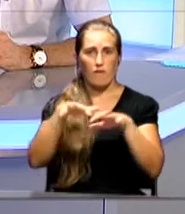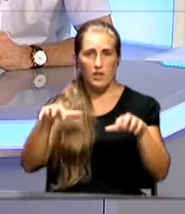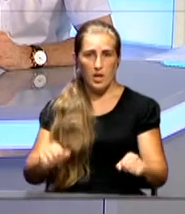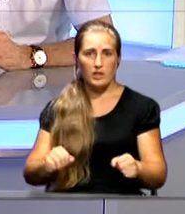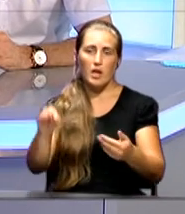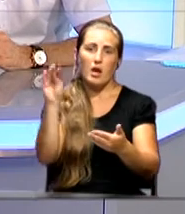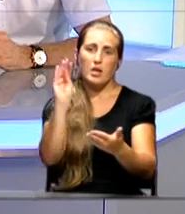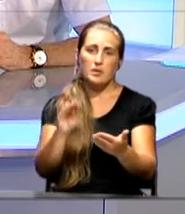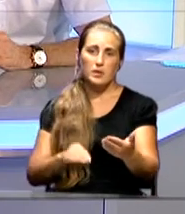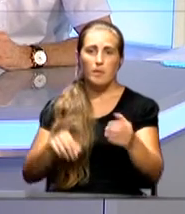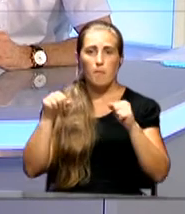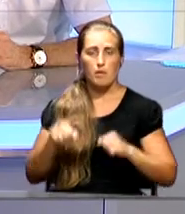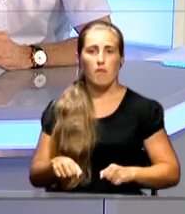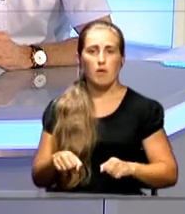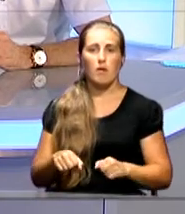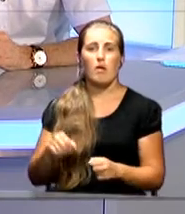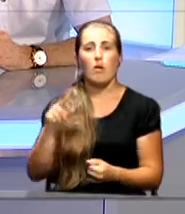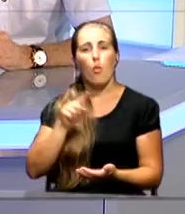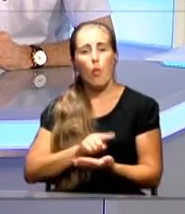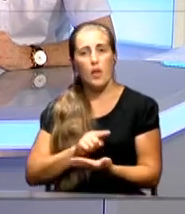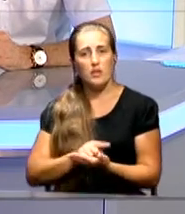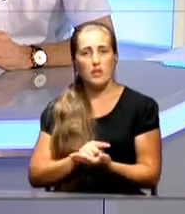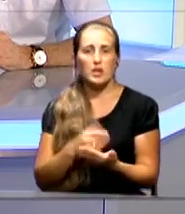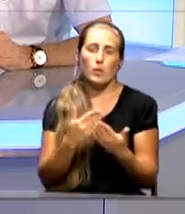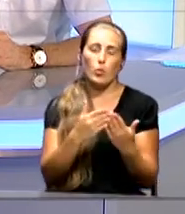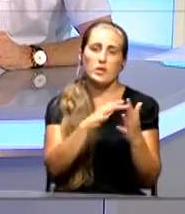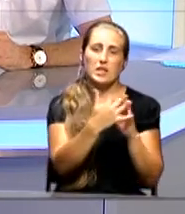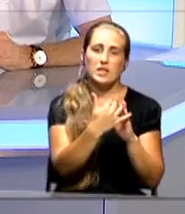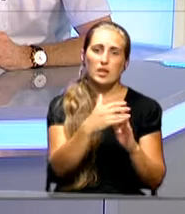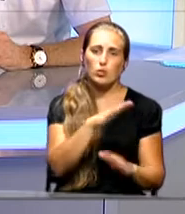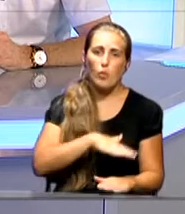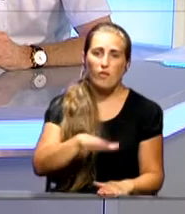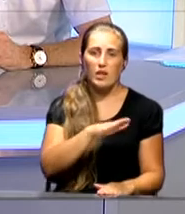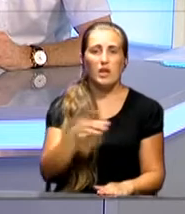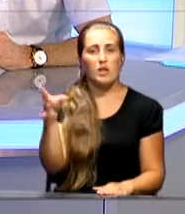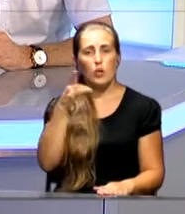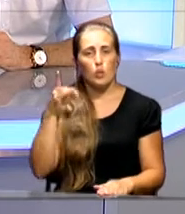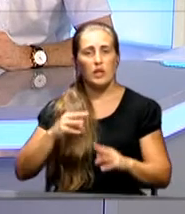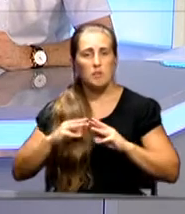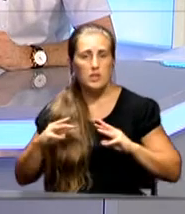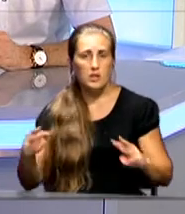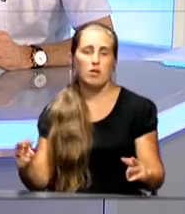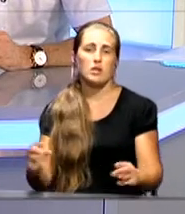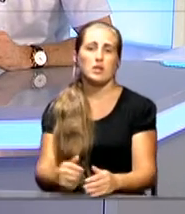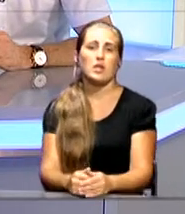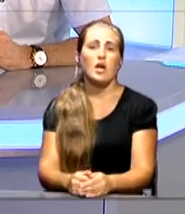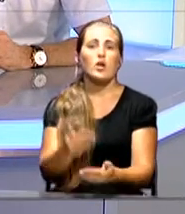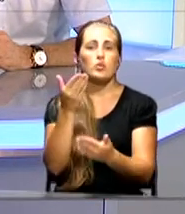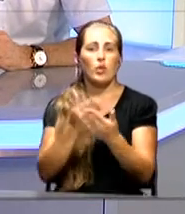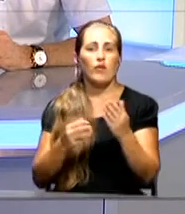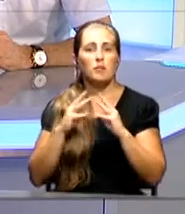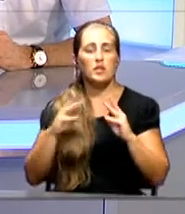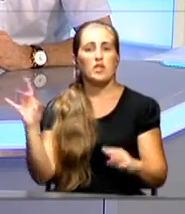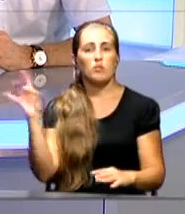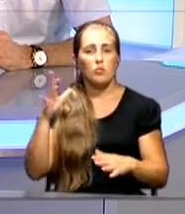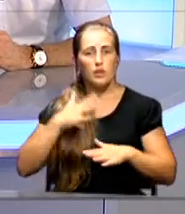расписаны права и обязанности, допустим, сельских советов, районных администраций, Совета Министров